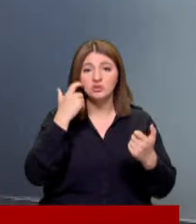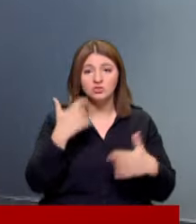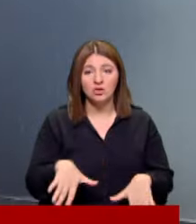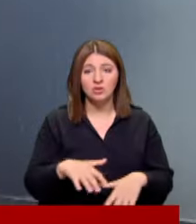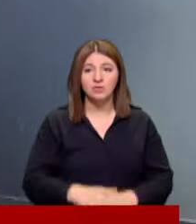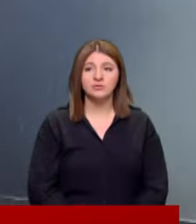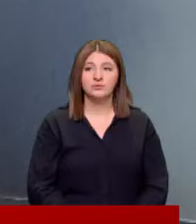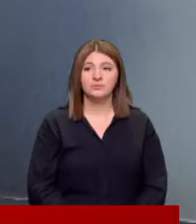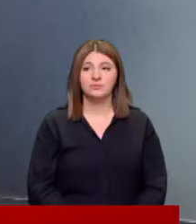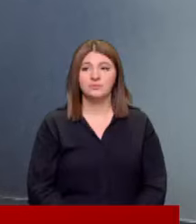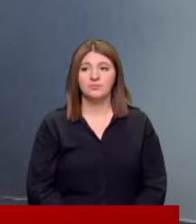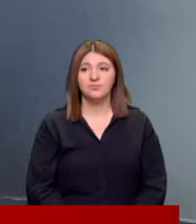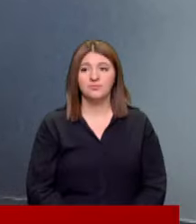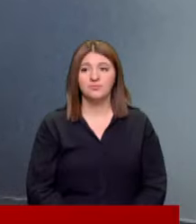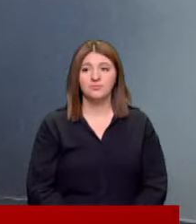düşürdü